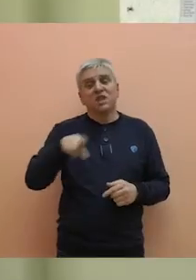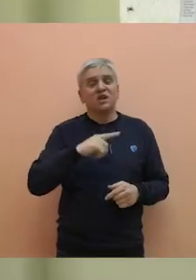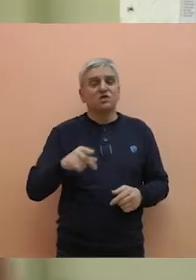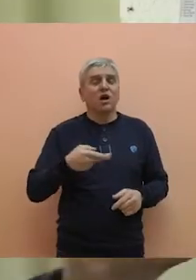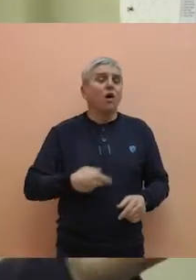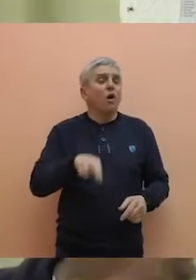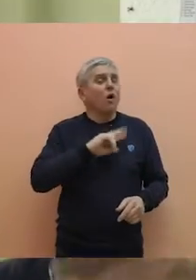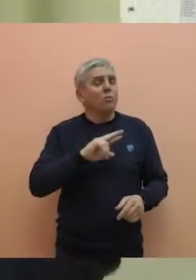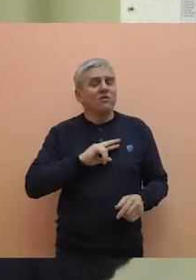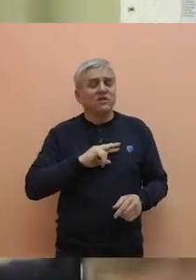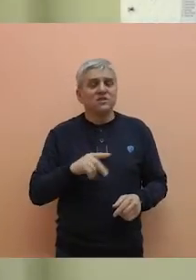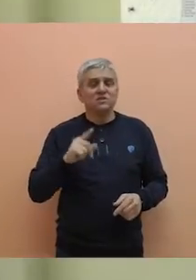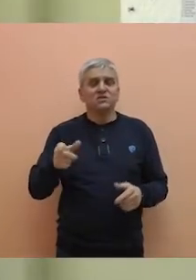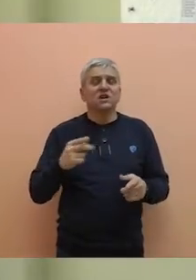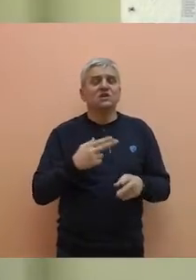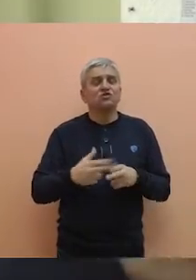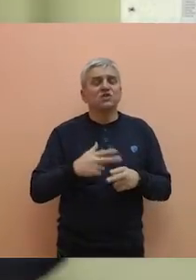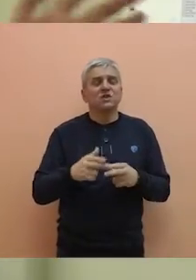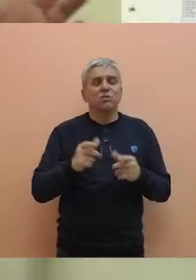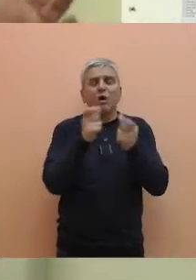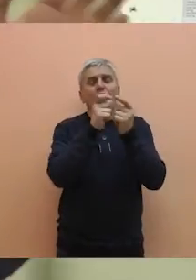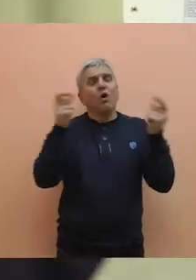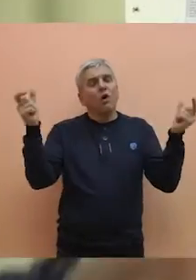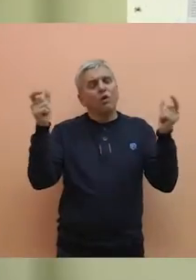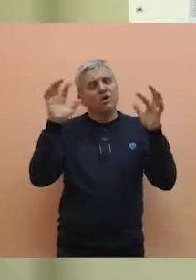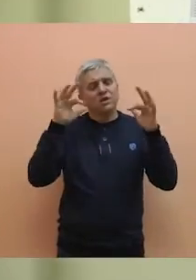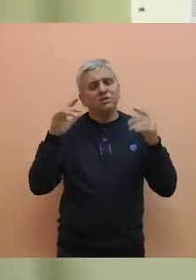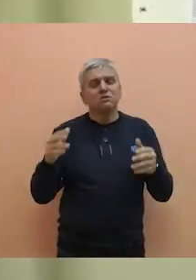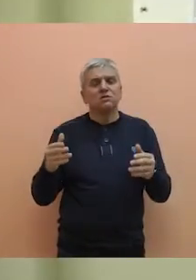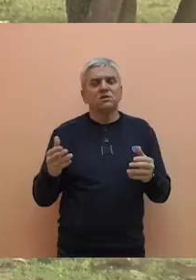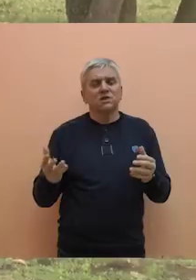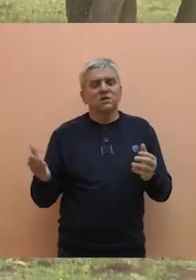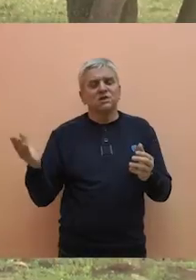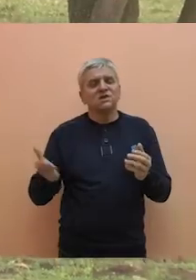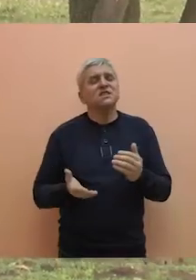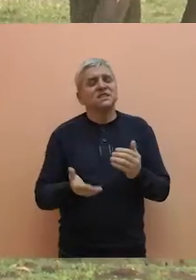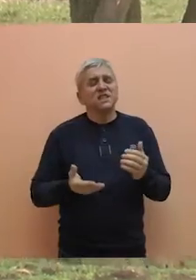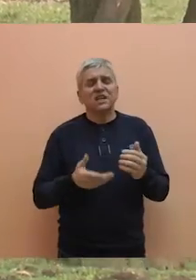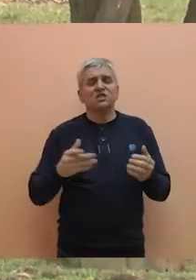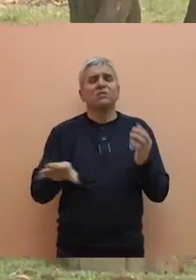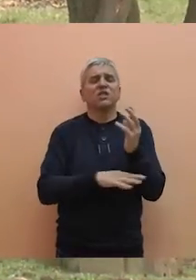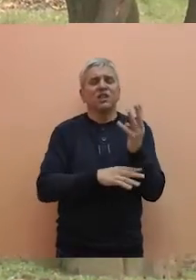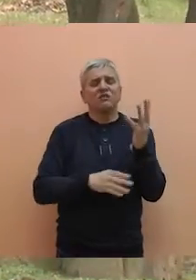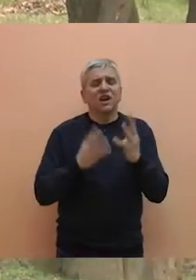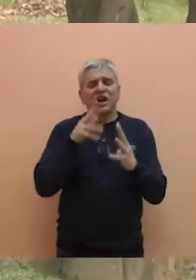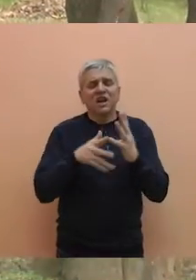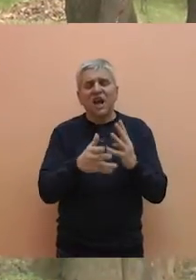čistimo luke, da sečemo grane nad